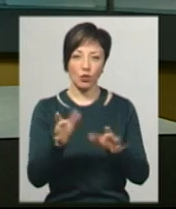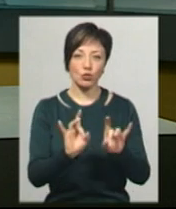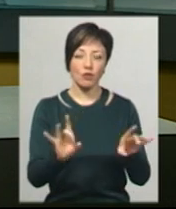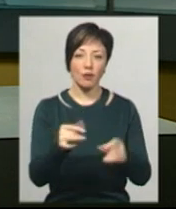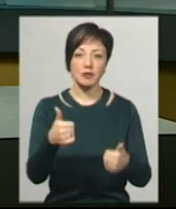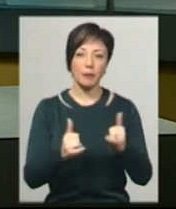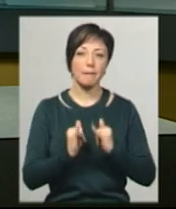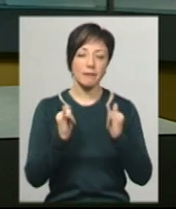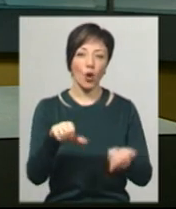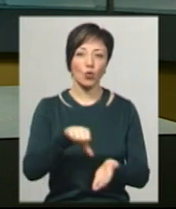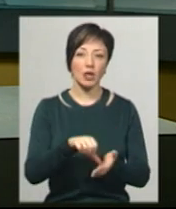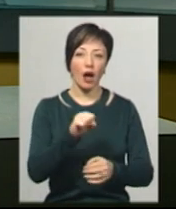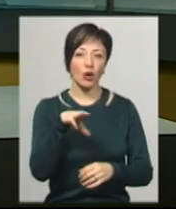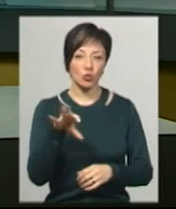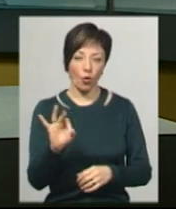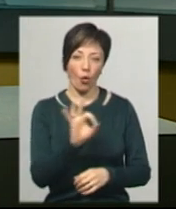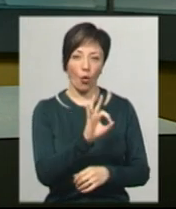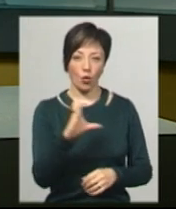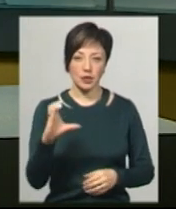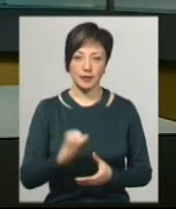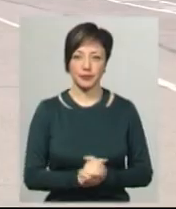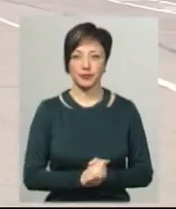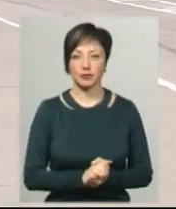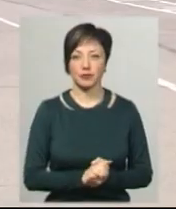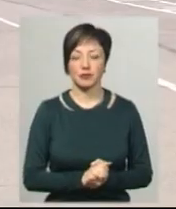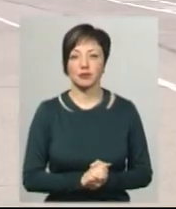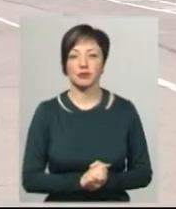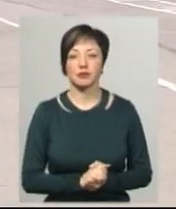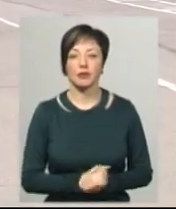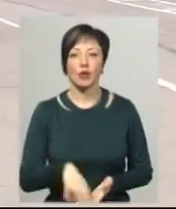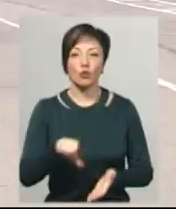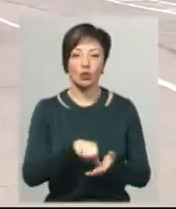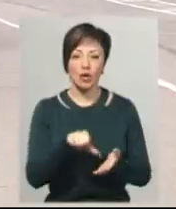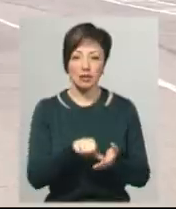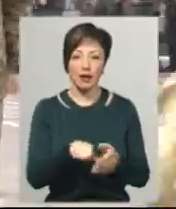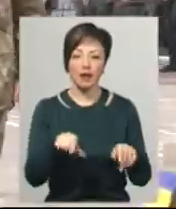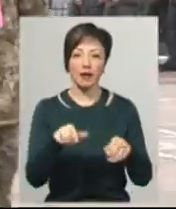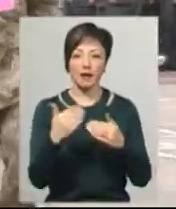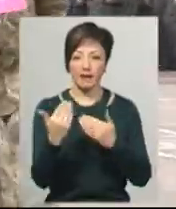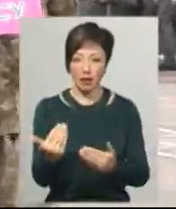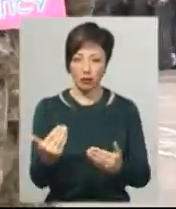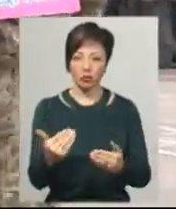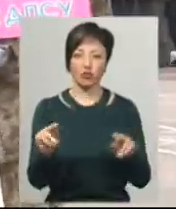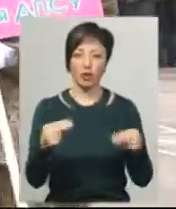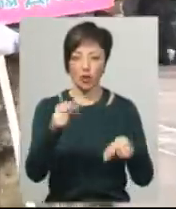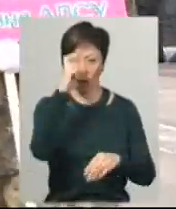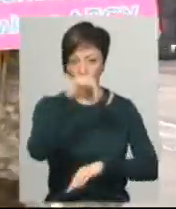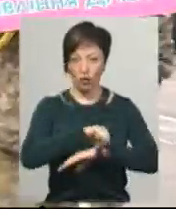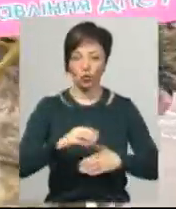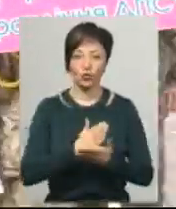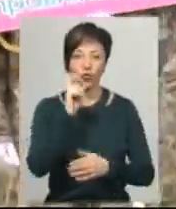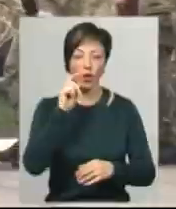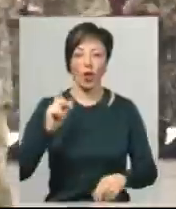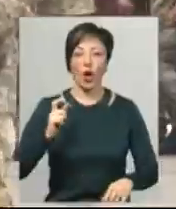змагання присвятили учасникам АТО та ООС. Учасники відомчого чемпіонату Держприкордонслужби України,